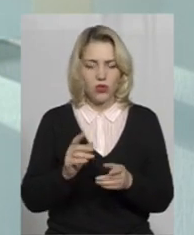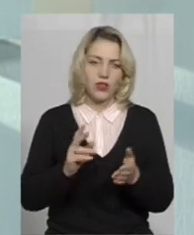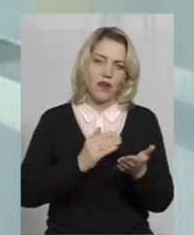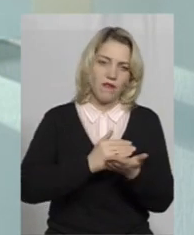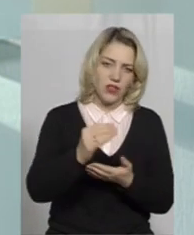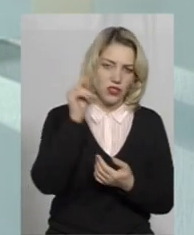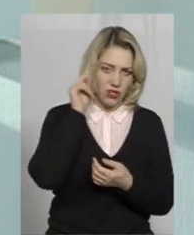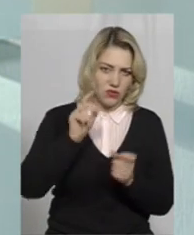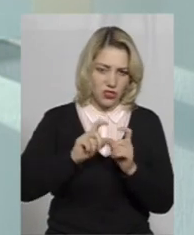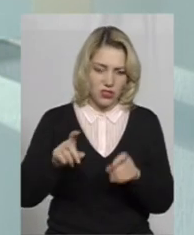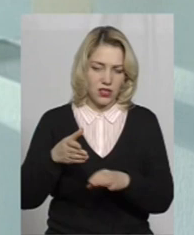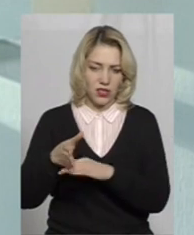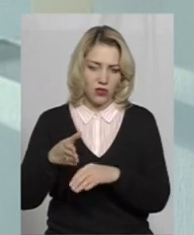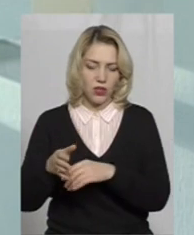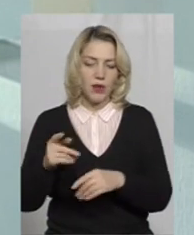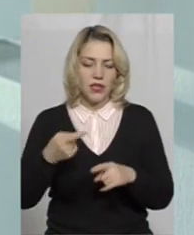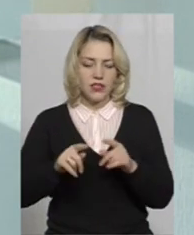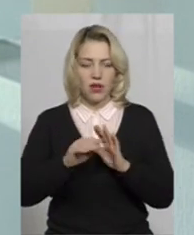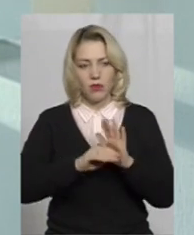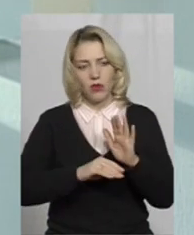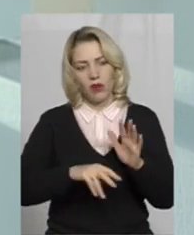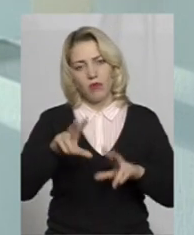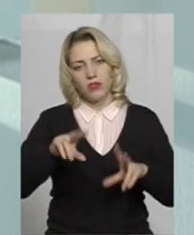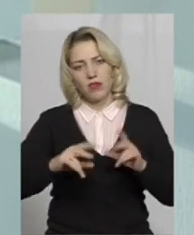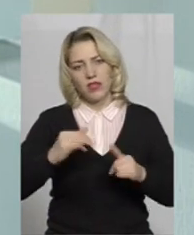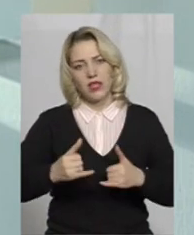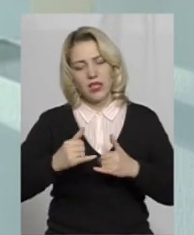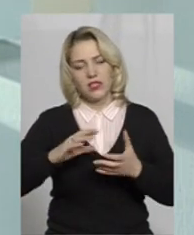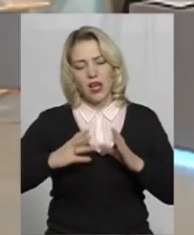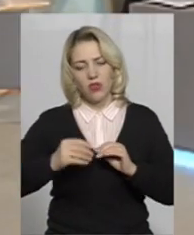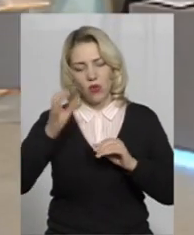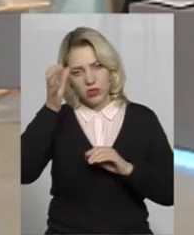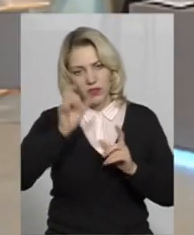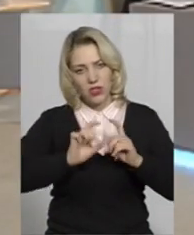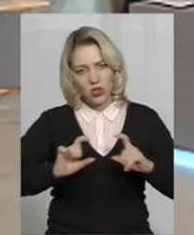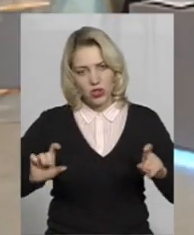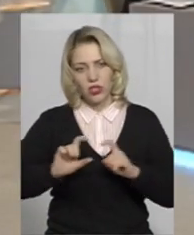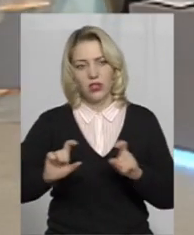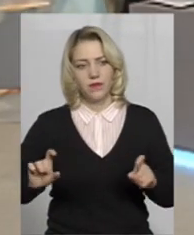навчальні заклади. Але програма розрахована саме безпосередньо на загальноосвітні навчальні заклади.